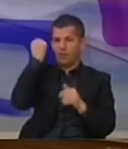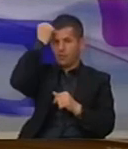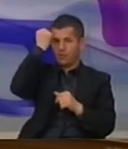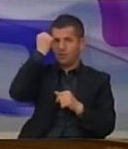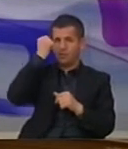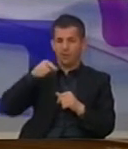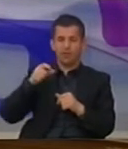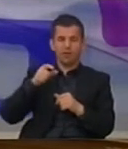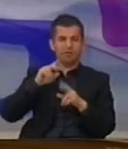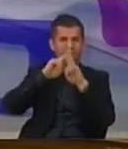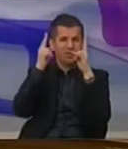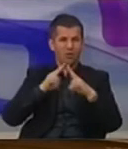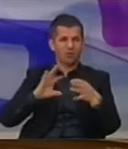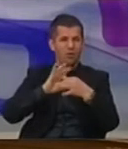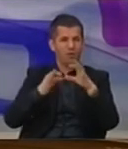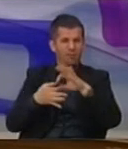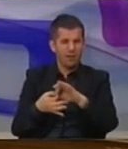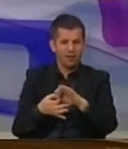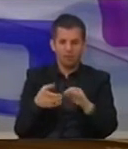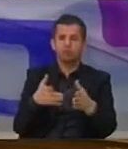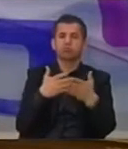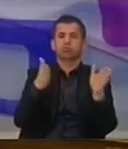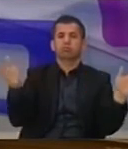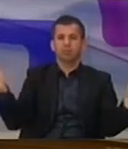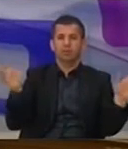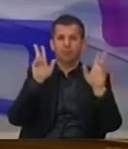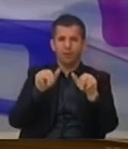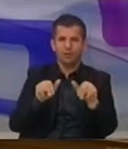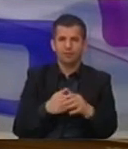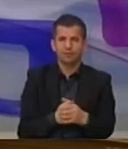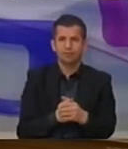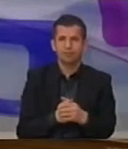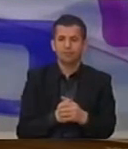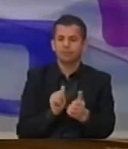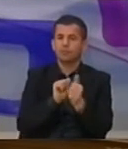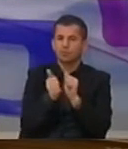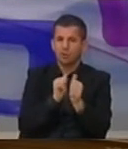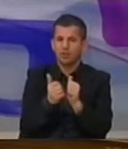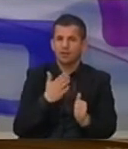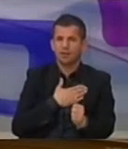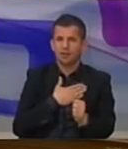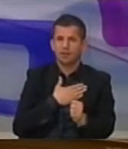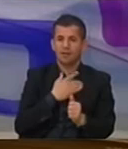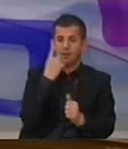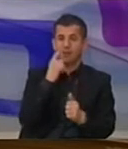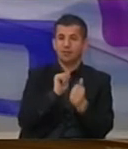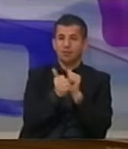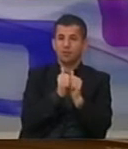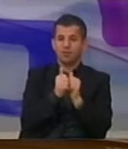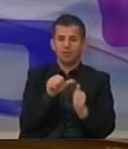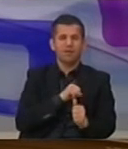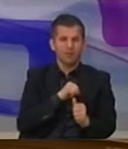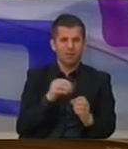Komitetin Olimpik Ndërkomtar, janë zëruar mundësit për sportiste tanë. Njen nga sportet, ku ka